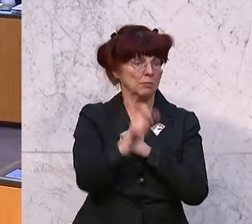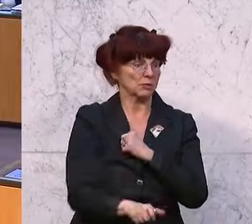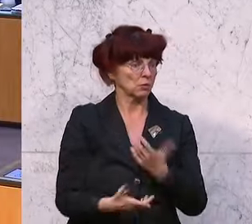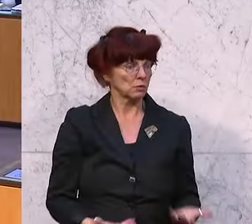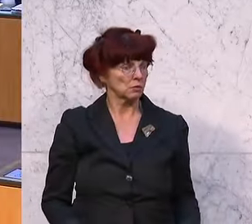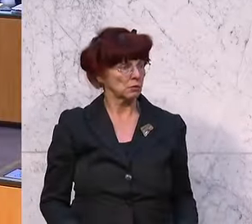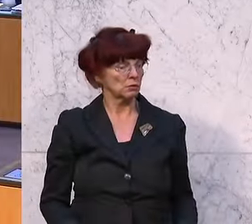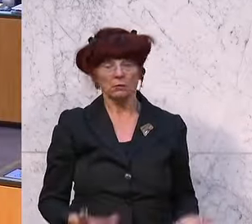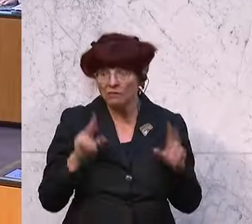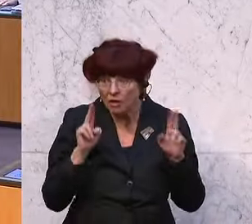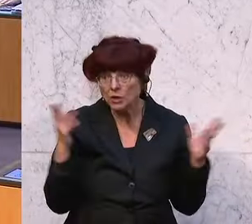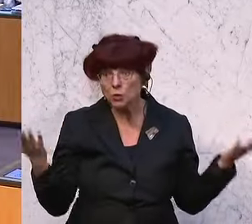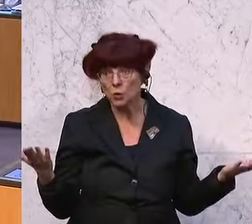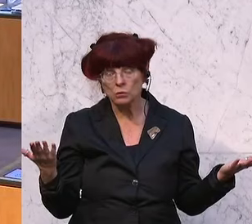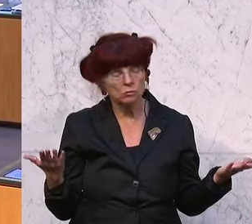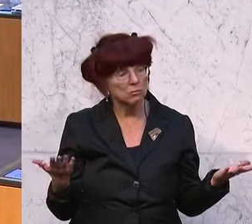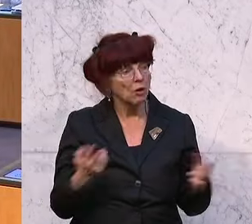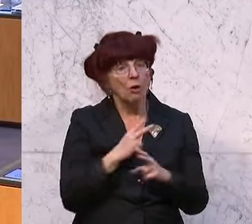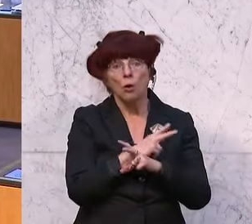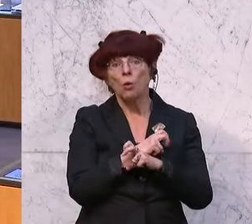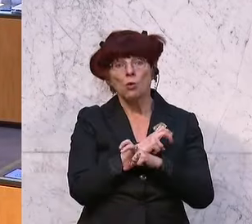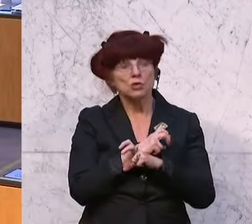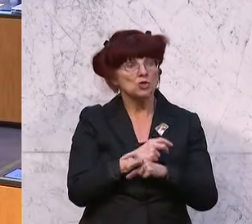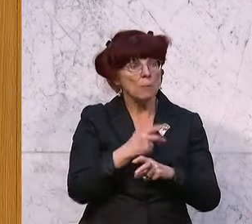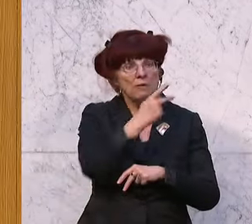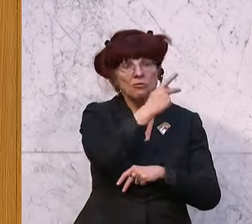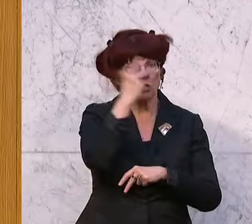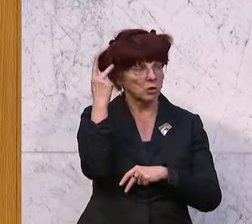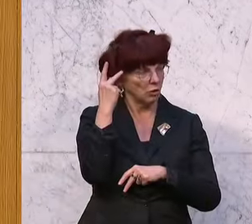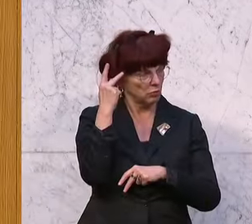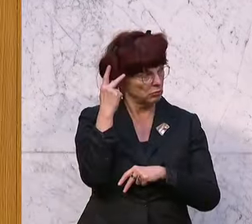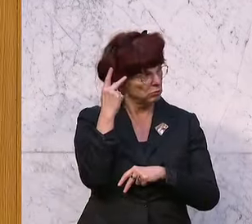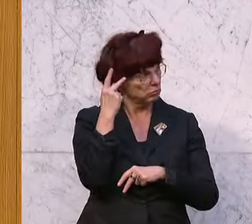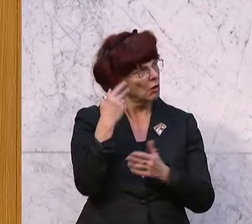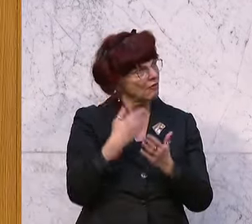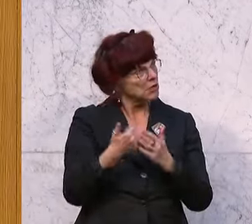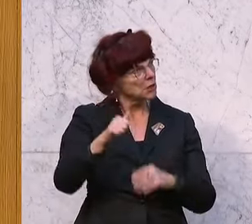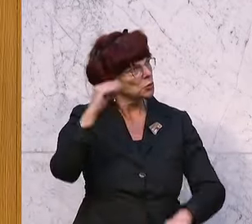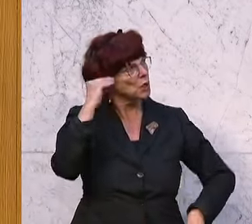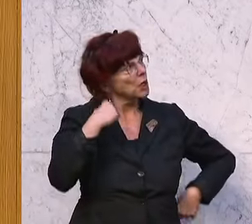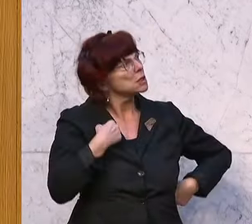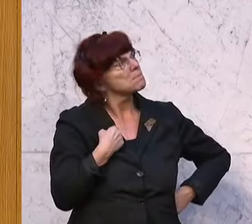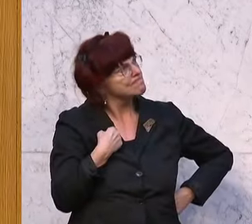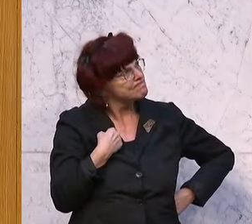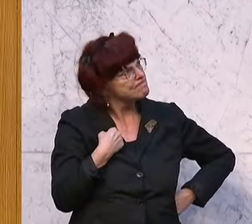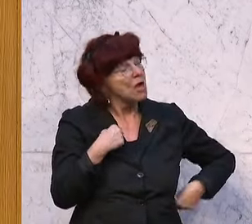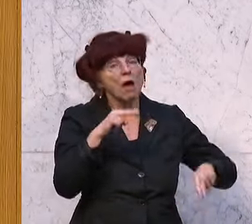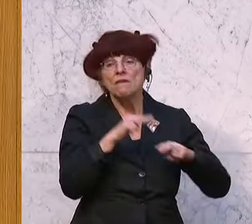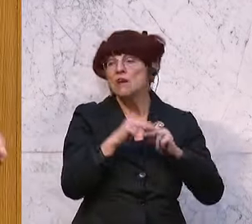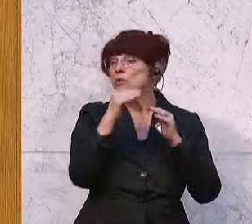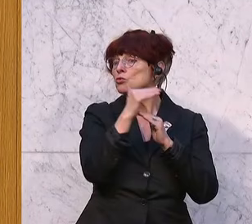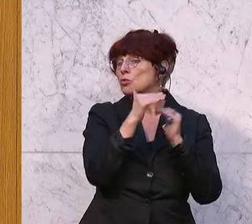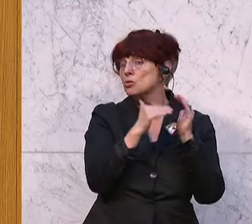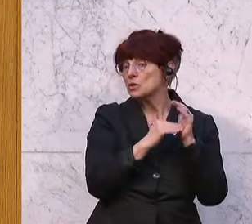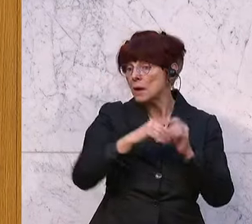Und die österreichische Bevölkerung, die österreichische Bevölkerung lernt aus diesen Ereignissen, dass wenn aus der Sicht des Systems